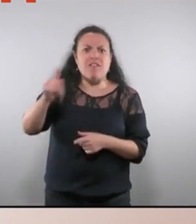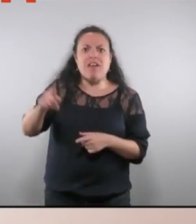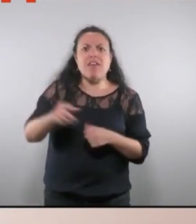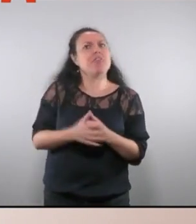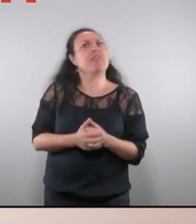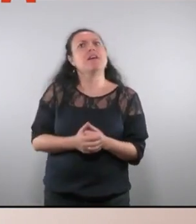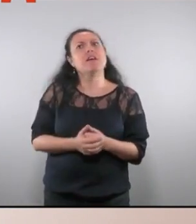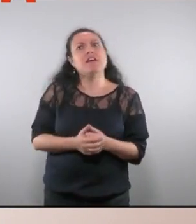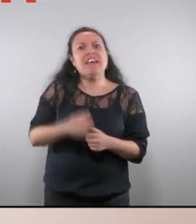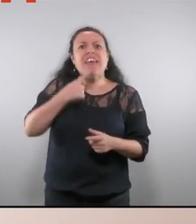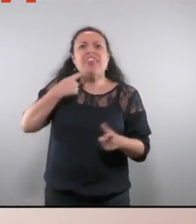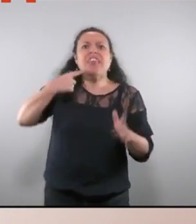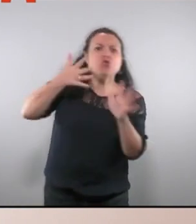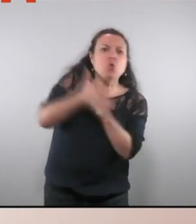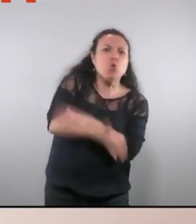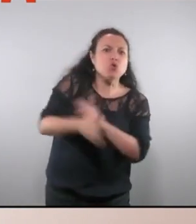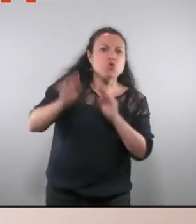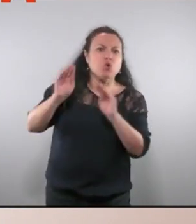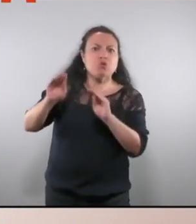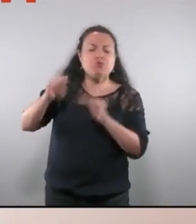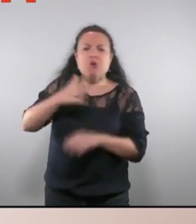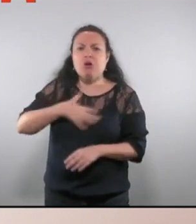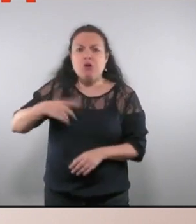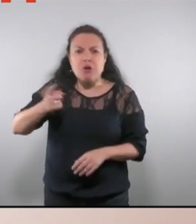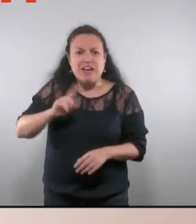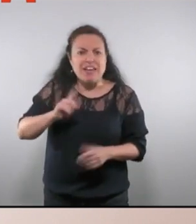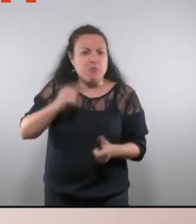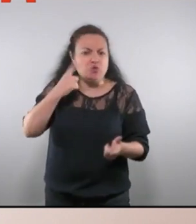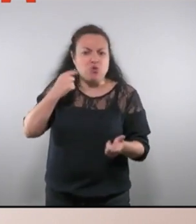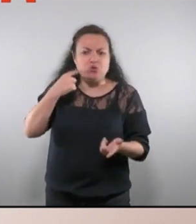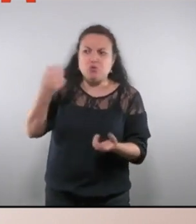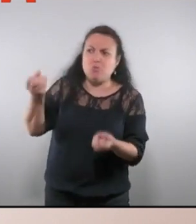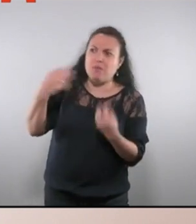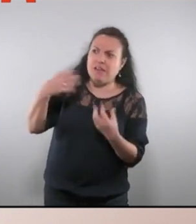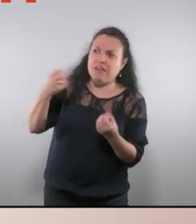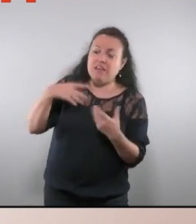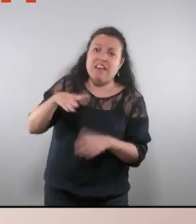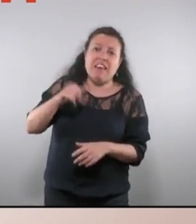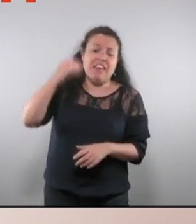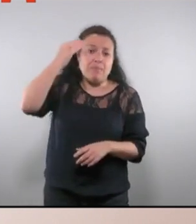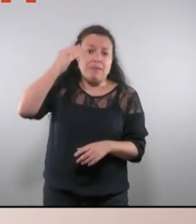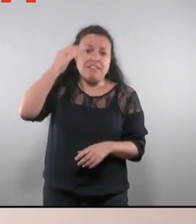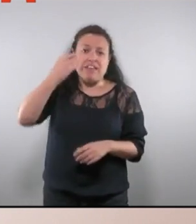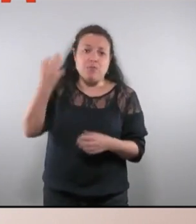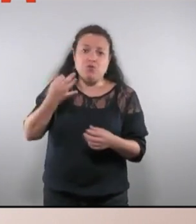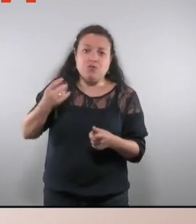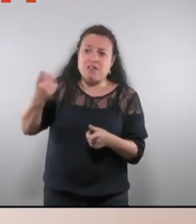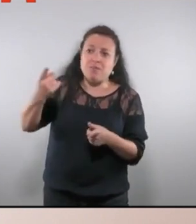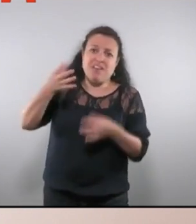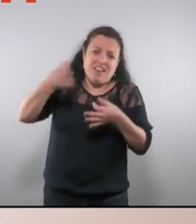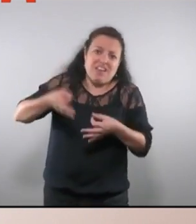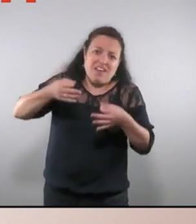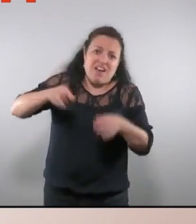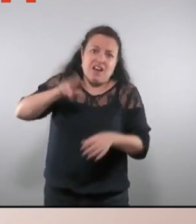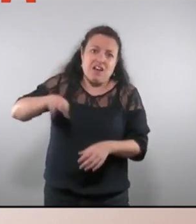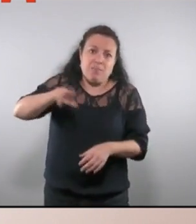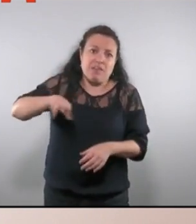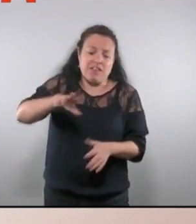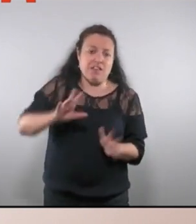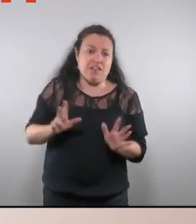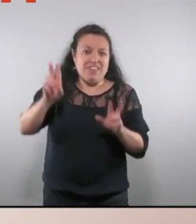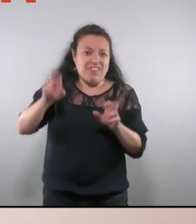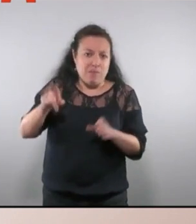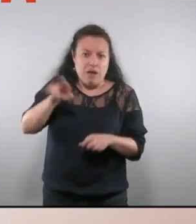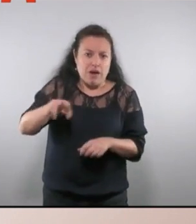mascareta amb un discurs al que ni volem acostumar-nos ni pensem que ens hàgim d'acostumar ningú de les presents aquí al